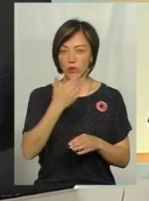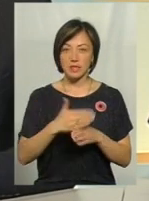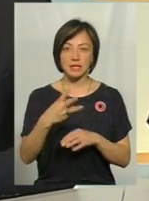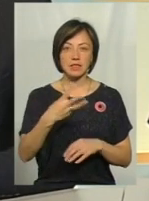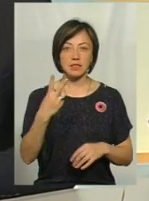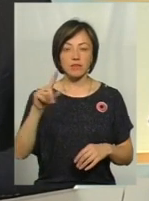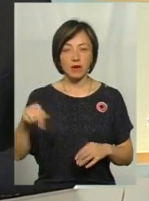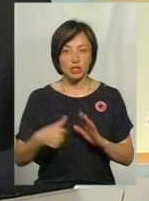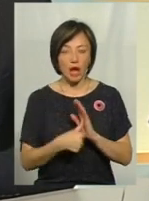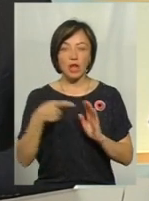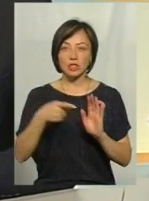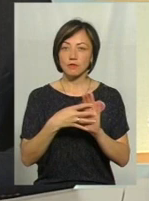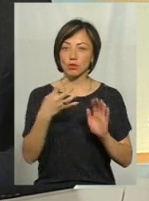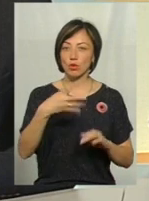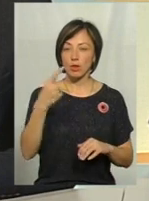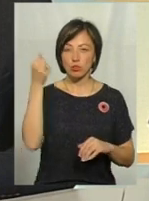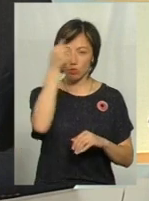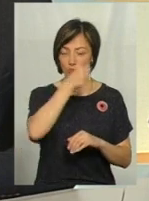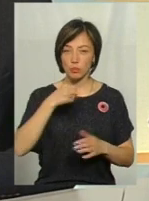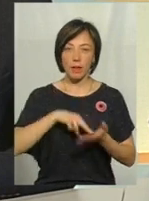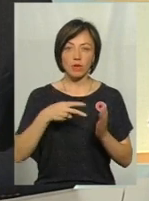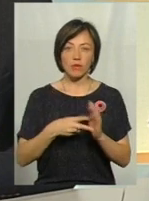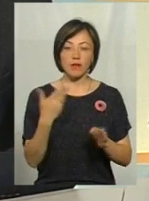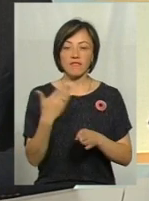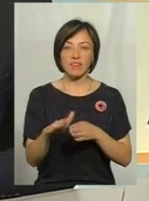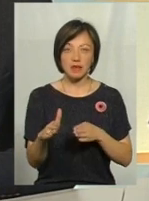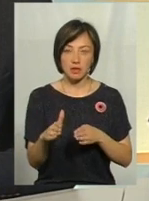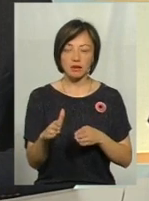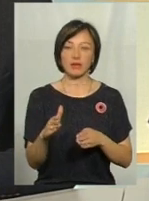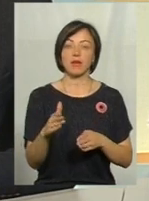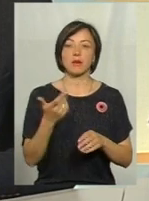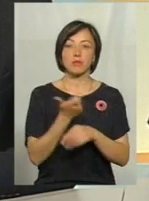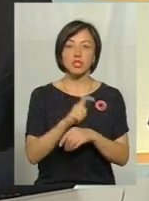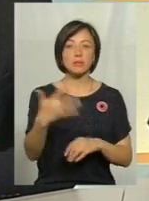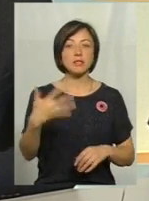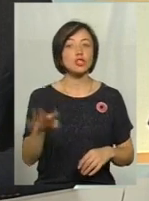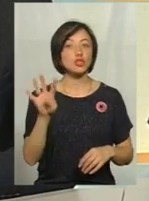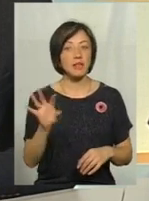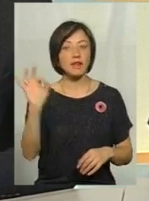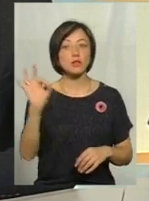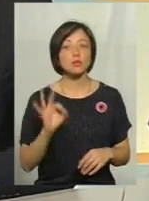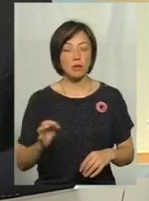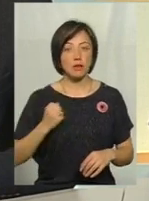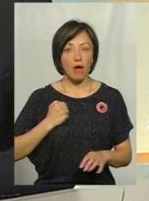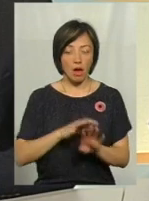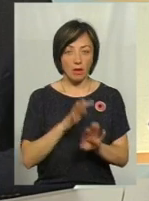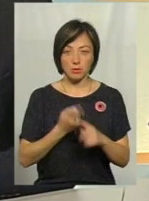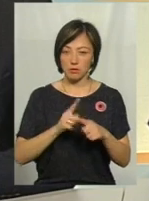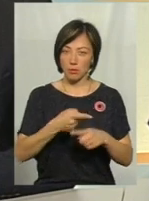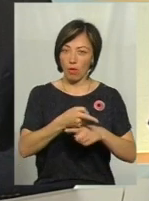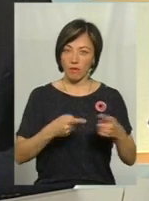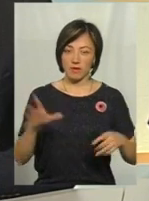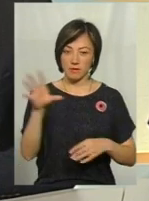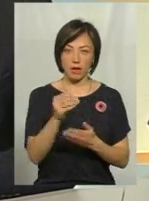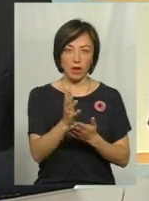,6%, а вже в 1141 році планувалося витратити більше, як 54%. Це більше половини